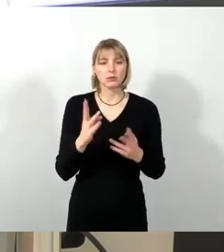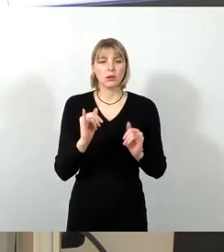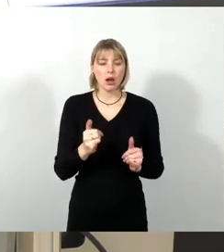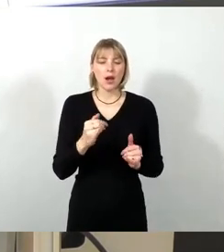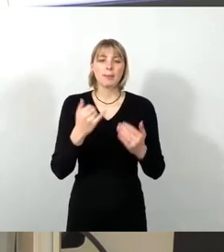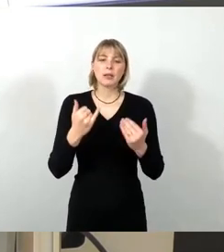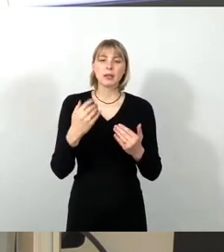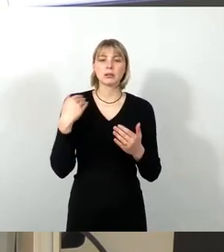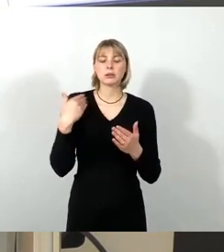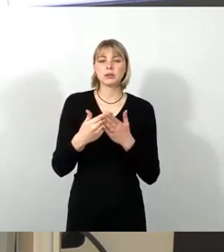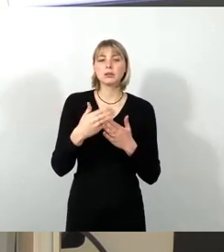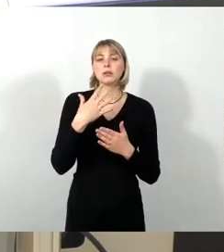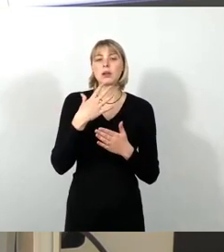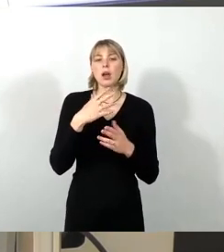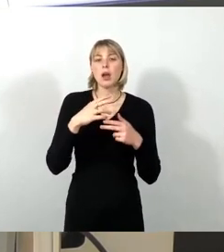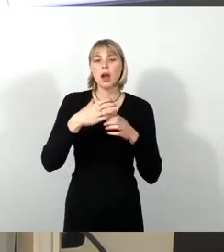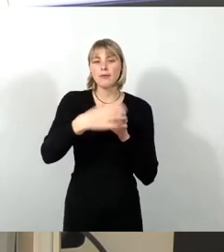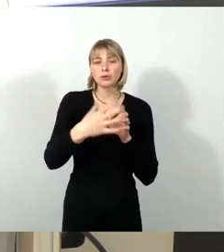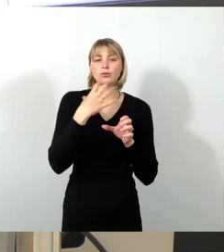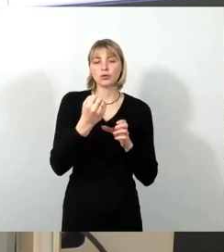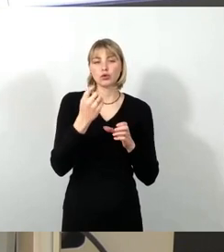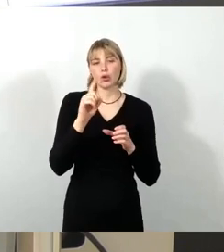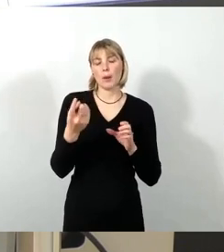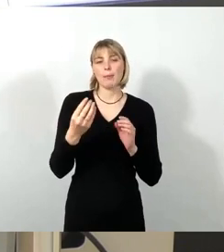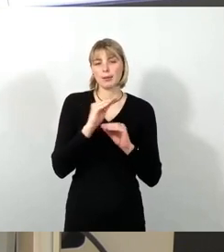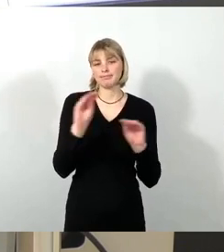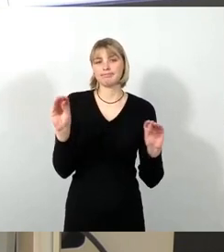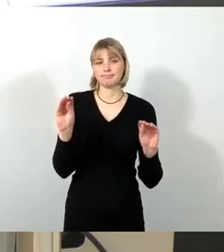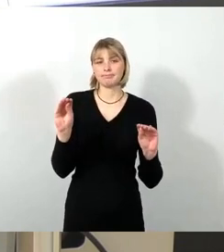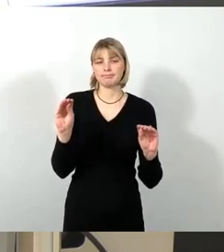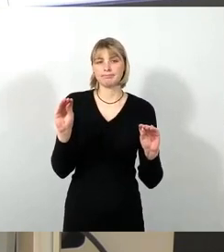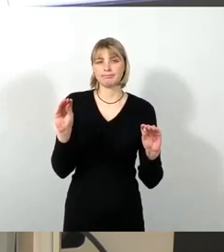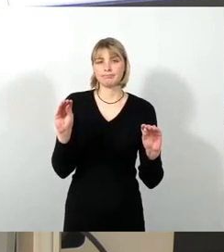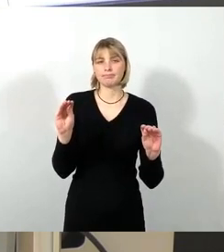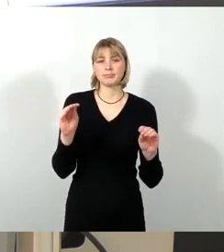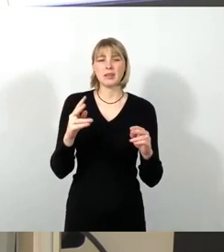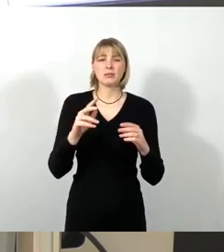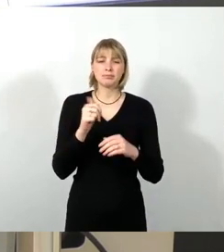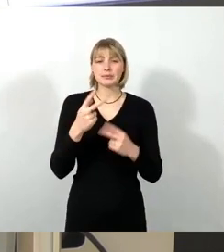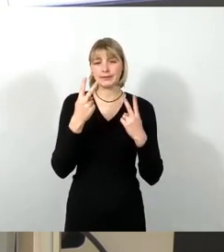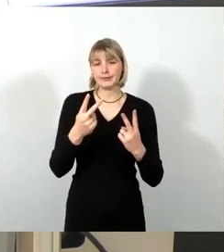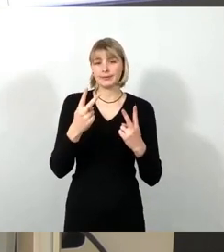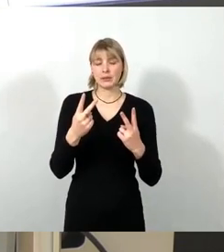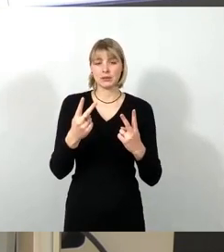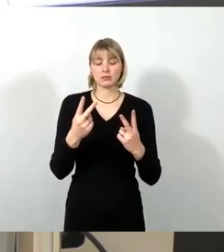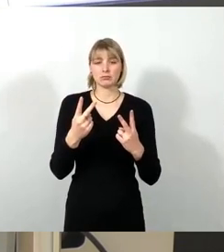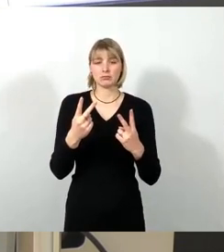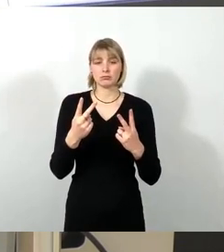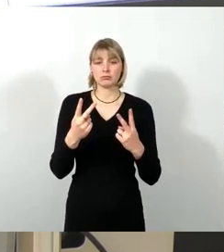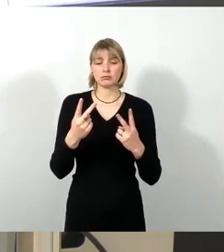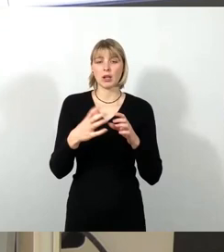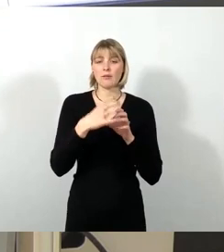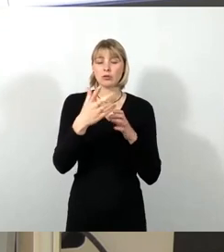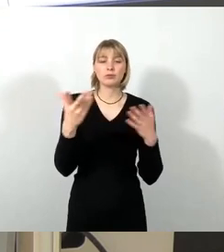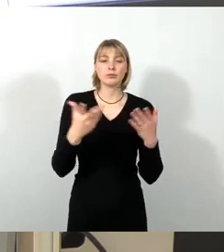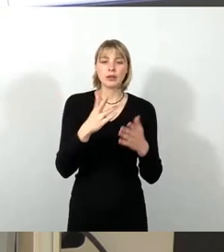erwähnen. Eine ganz wesentliche war sicherlich die Einführung des Sozialtickets im